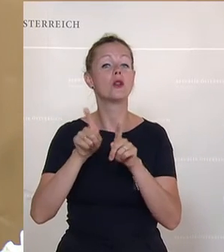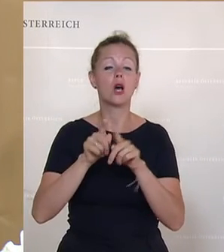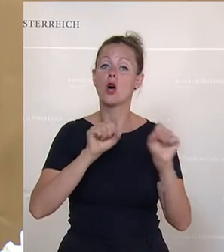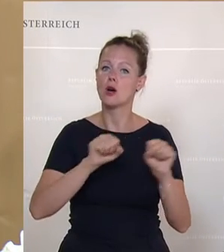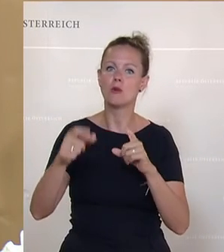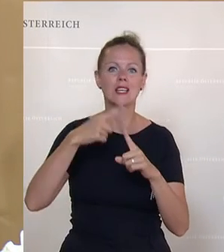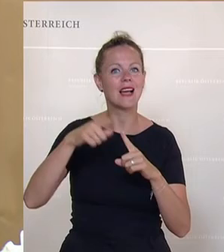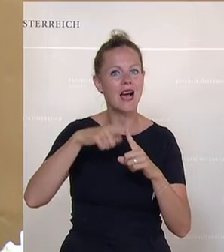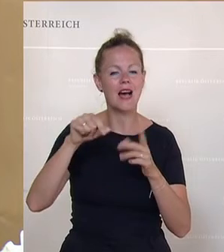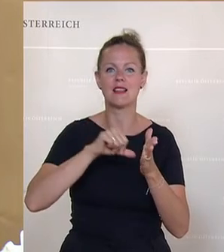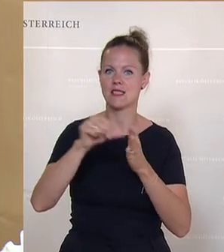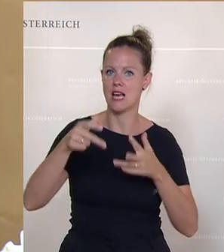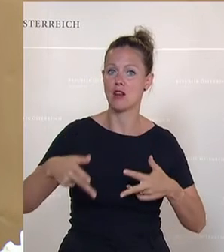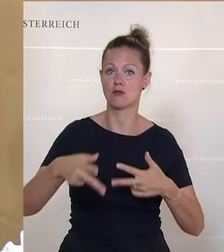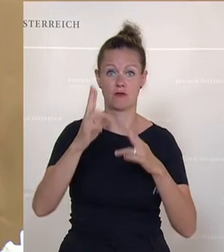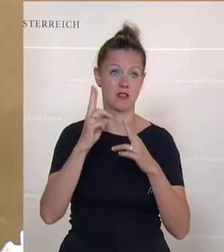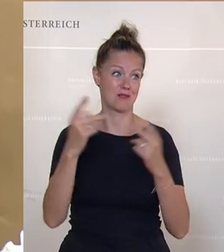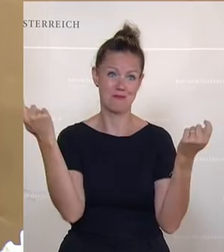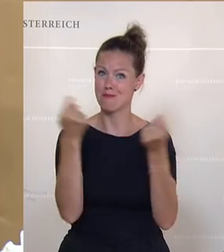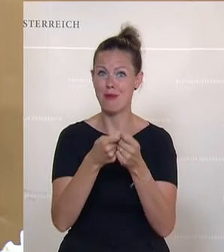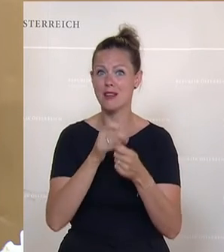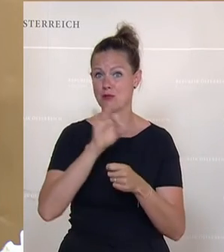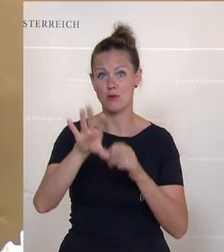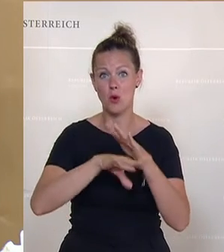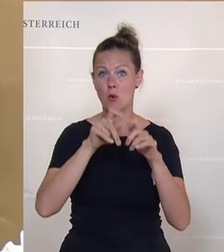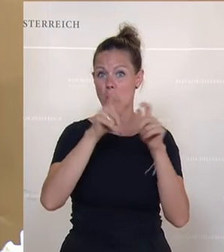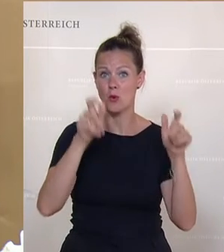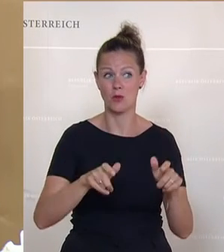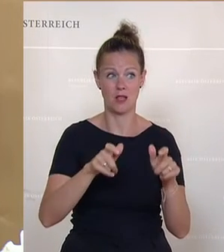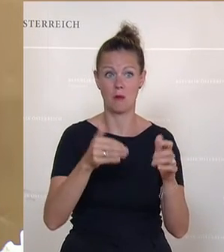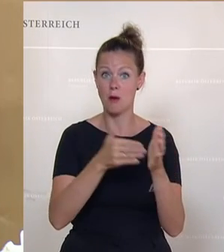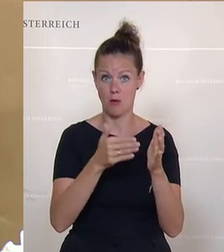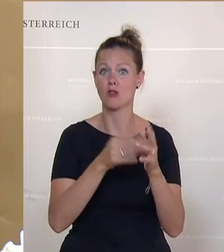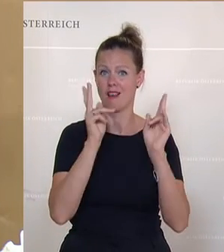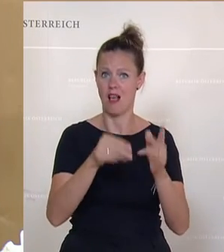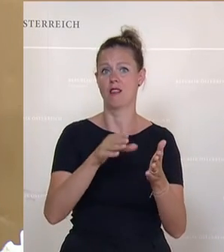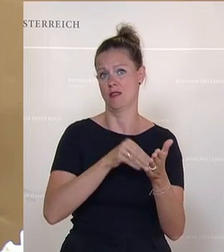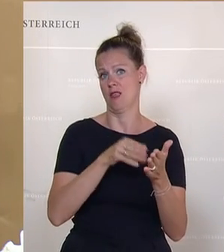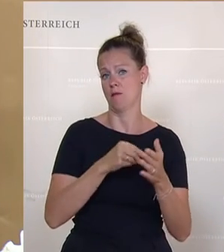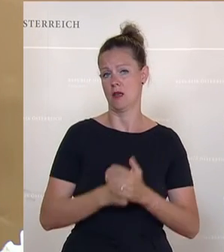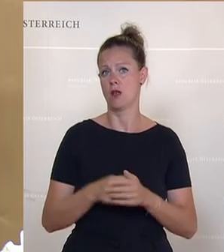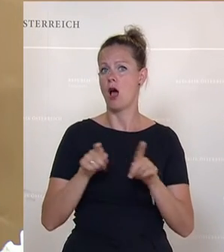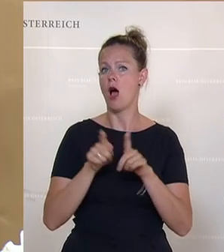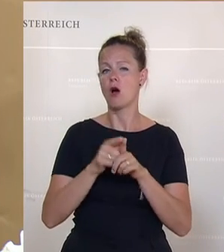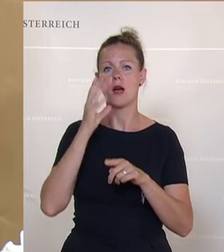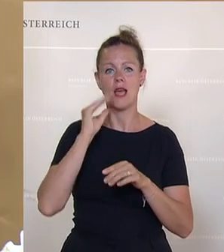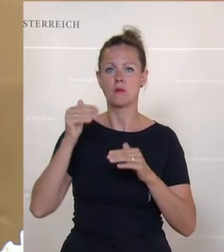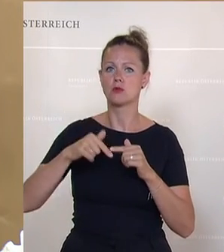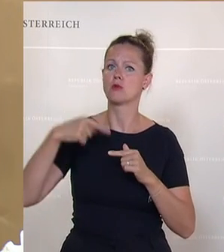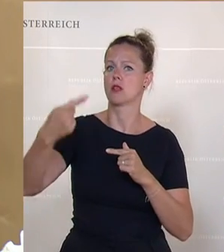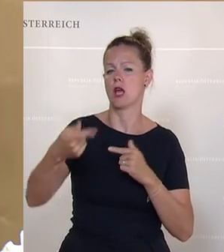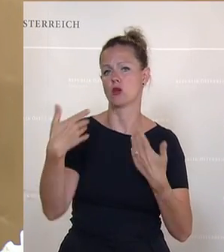eingeführt haben, die sehr treffsicher ist, dass es die Unternehmen bekommen, es brauchen. Das wird auch der Zugang sein, den wir im Herbst und darüber hinaus anwenden